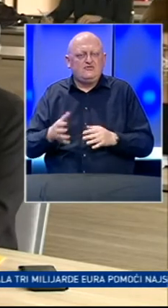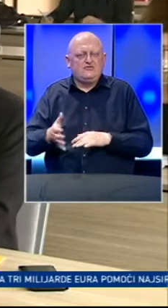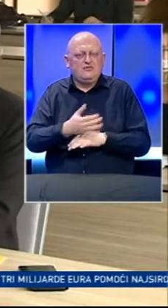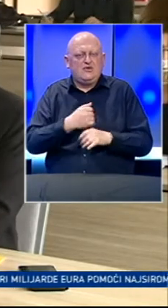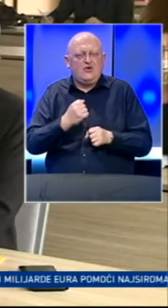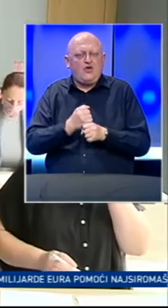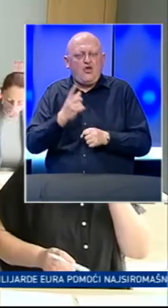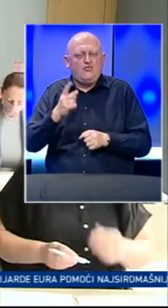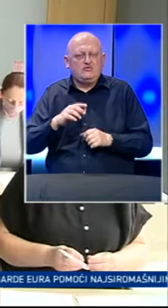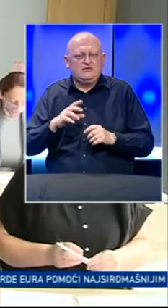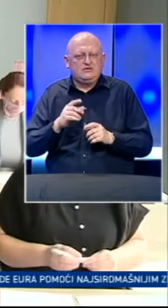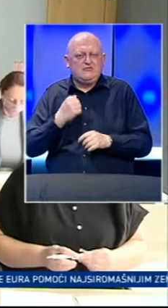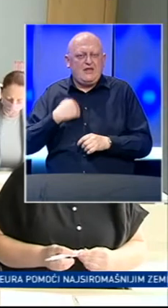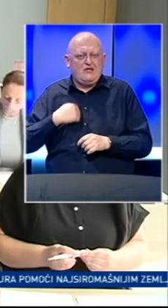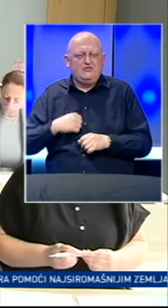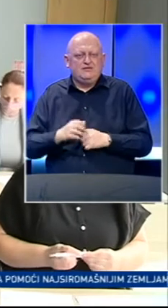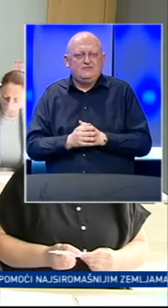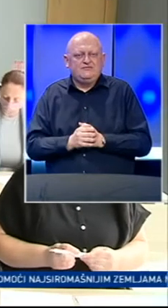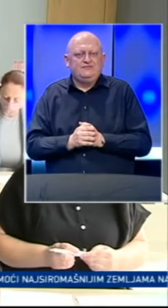poduzetništva Globus iz Banja Luke.